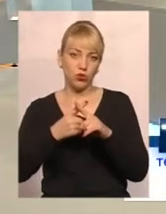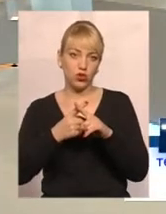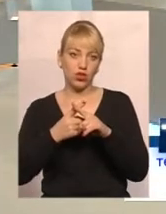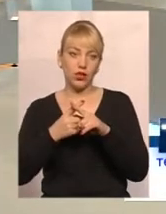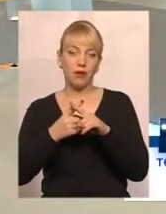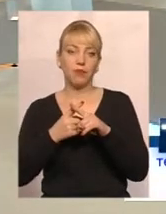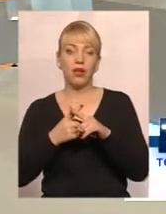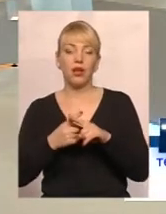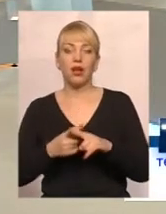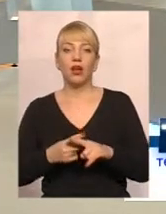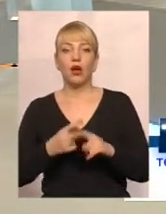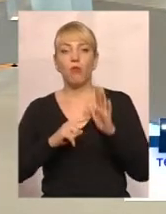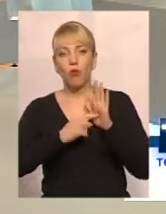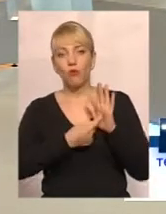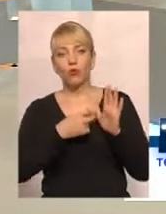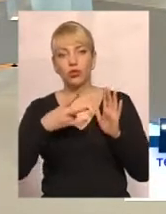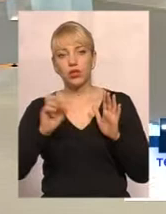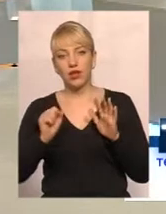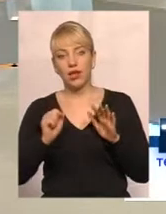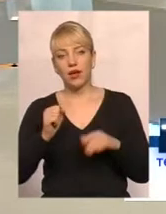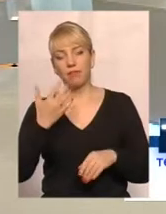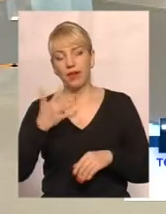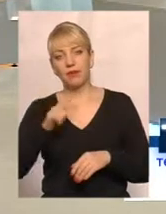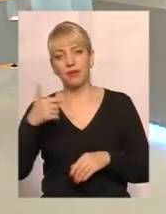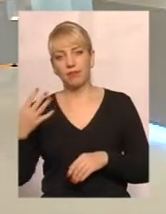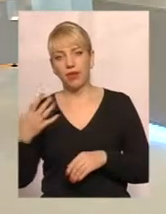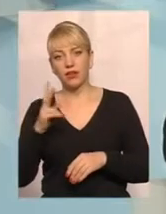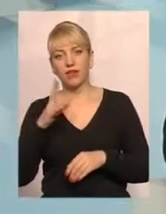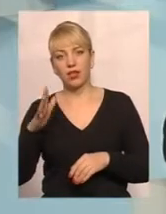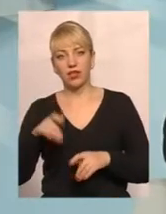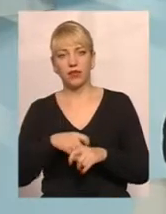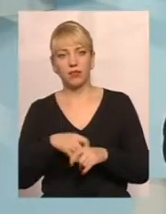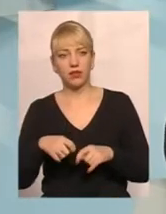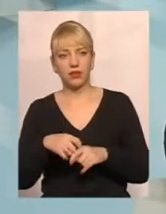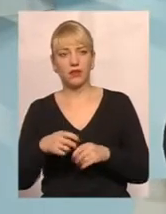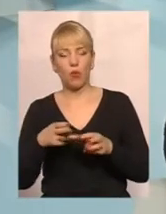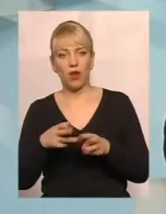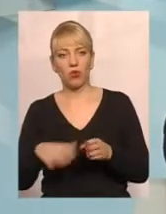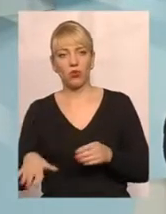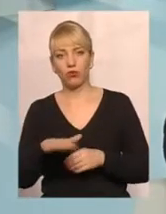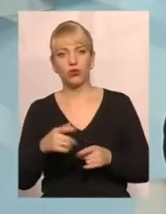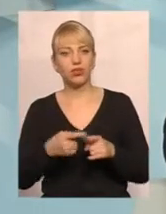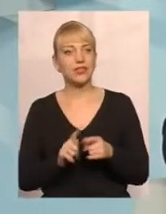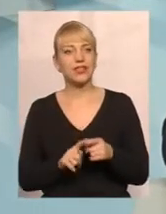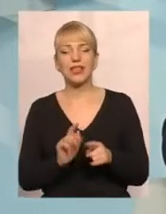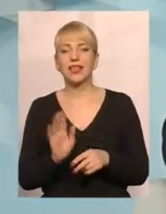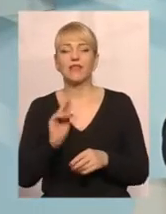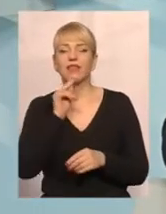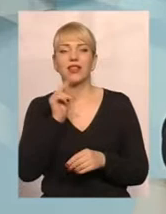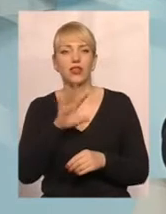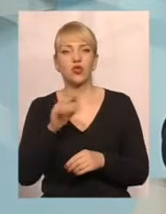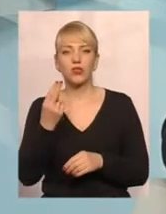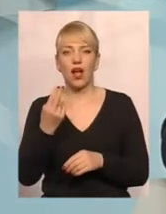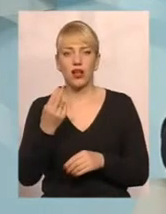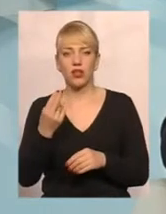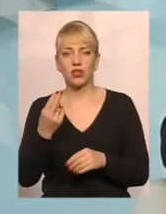діючи на сьогоднішній день, 5,5 кубічних метрів на метр опалюваної площі. Тому, повірте, це не є вина органів соціального